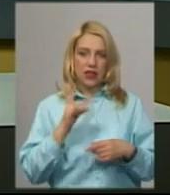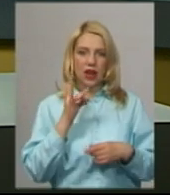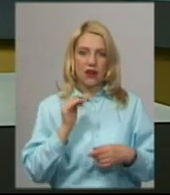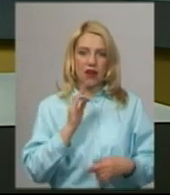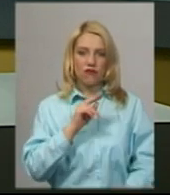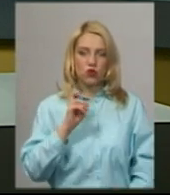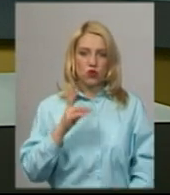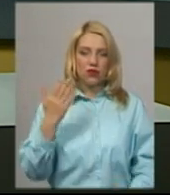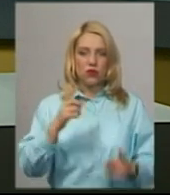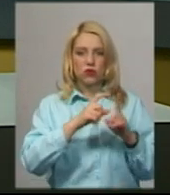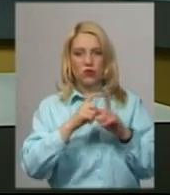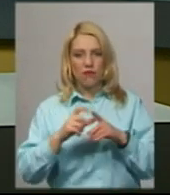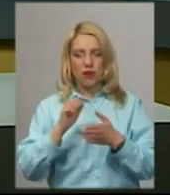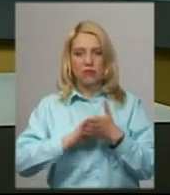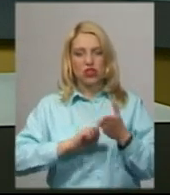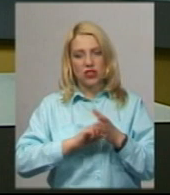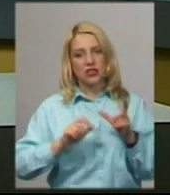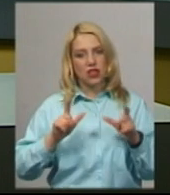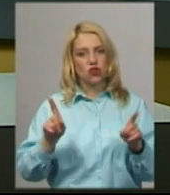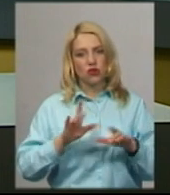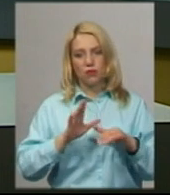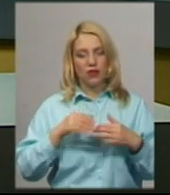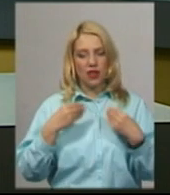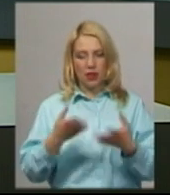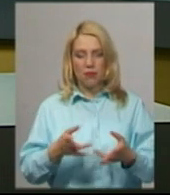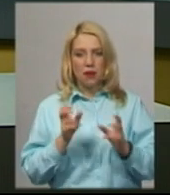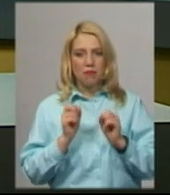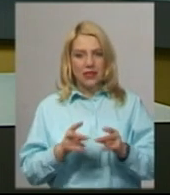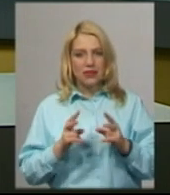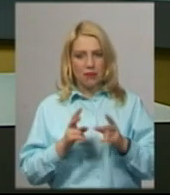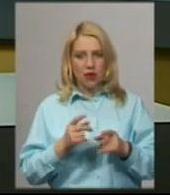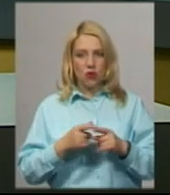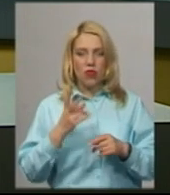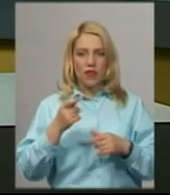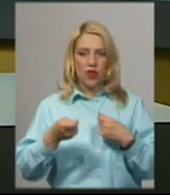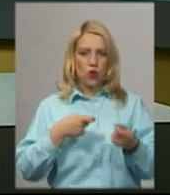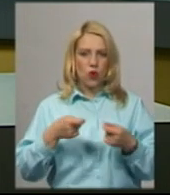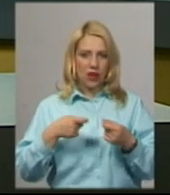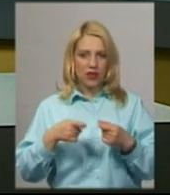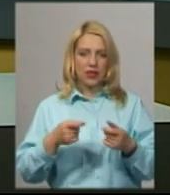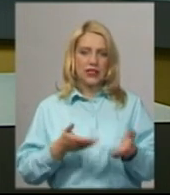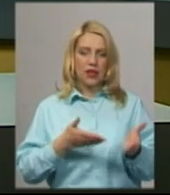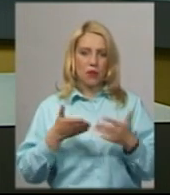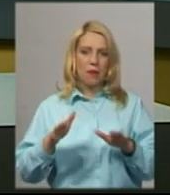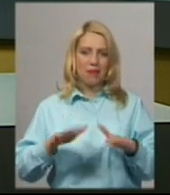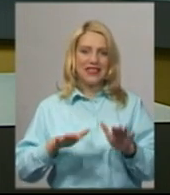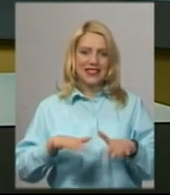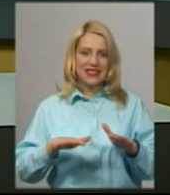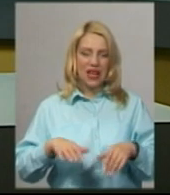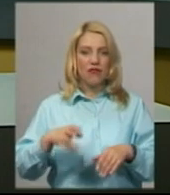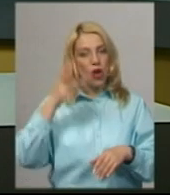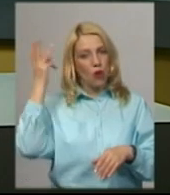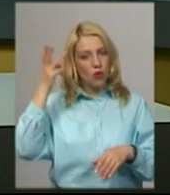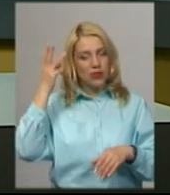За його словами, через карантин, аби не наражати нікого на небезпеку, на торги запросили в основному місцевих подільських продавців.